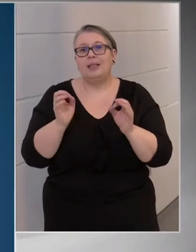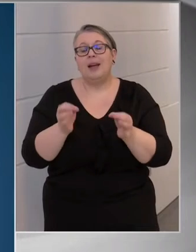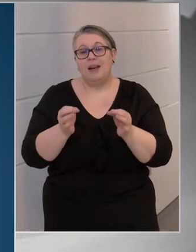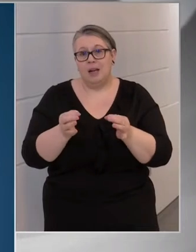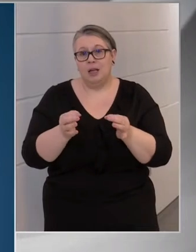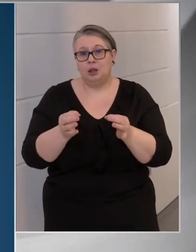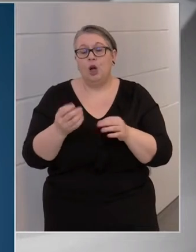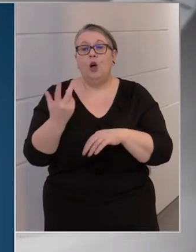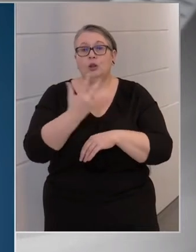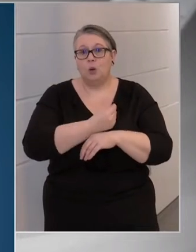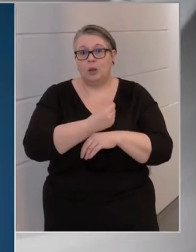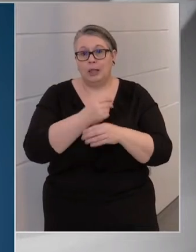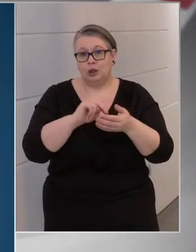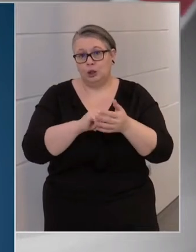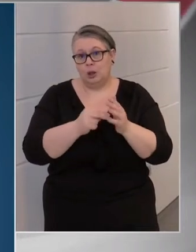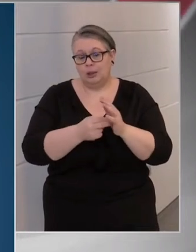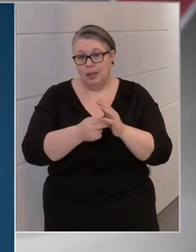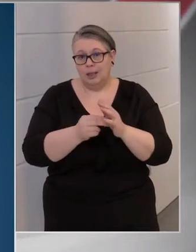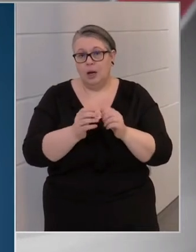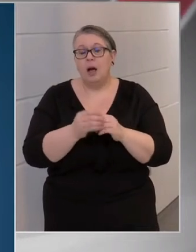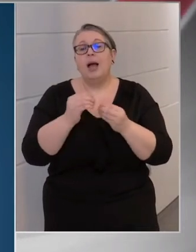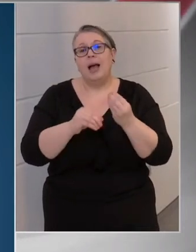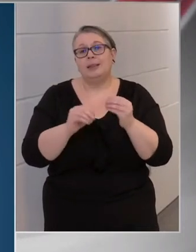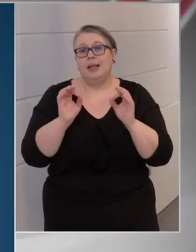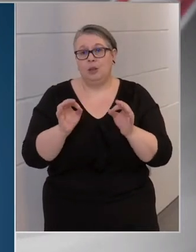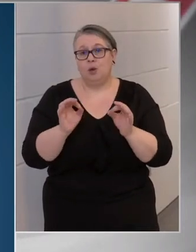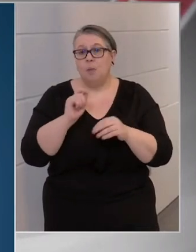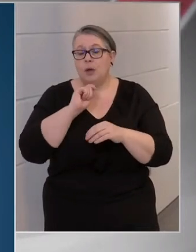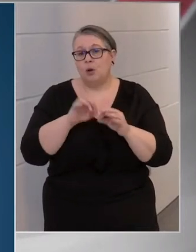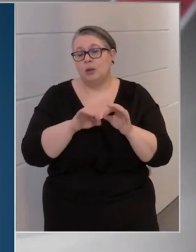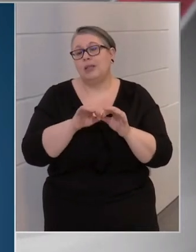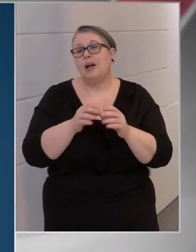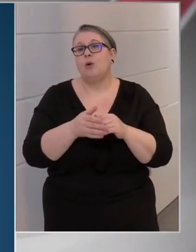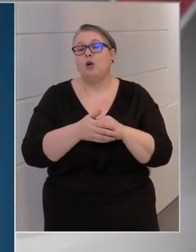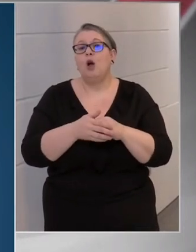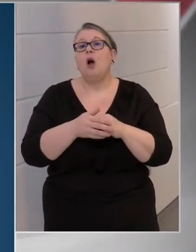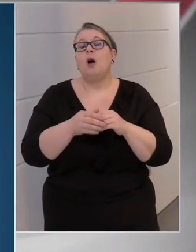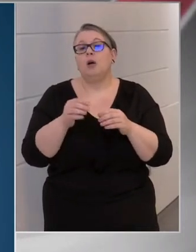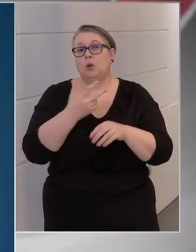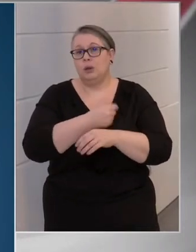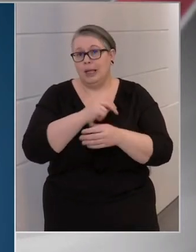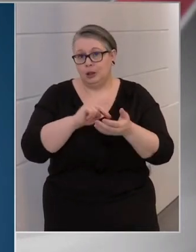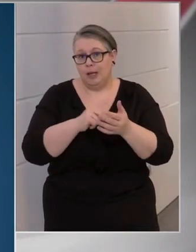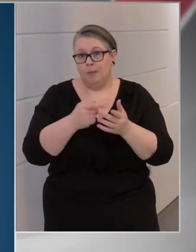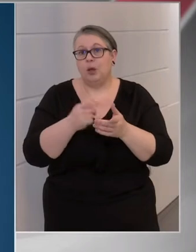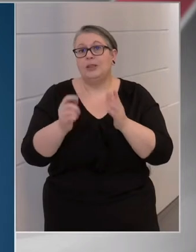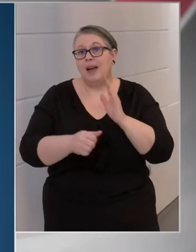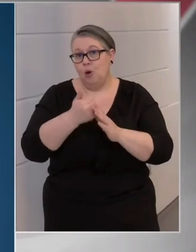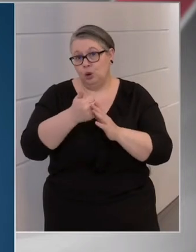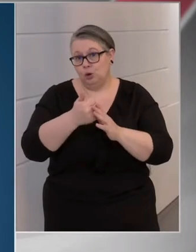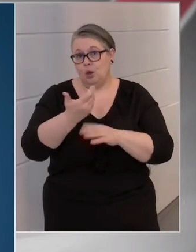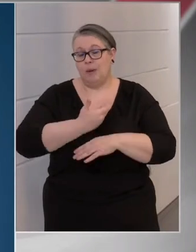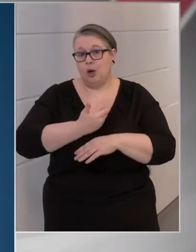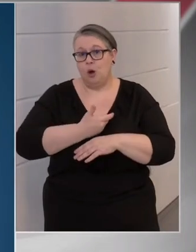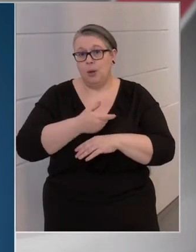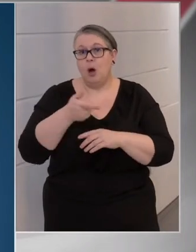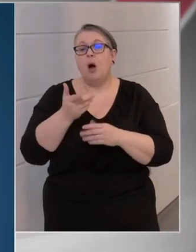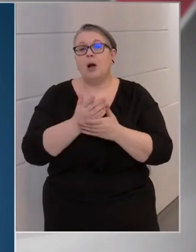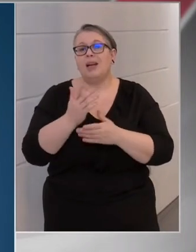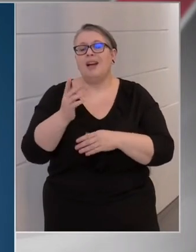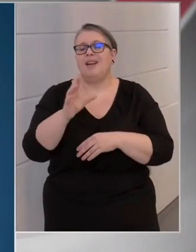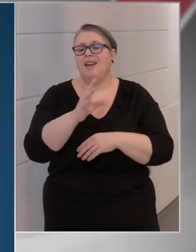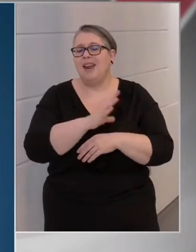az oltási stratégiánk, ezért helyes az, hogy az oltási tervben azokra kerül először sor, akik e